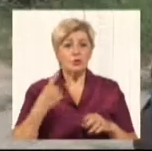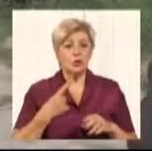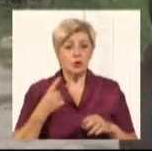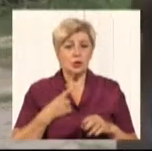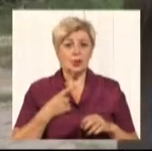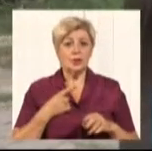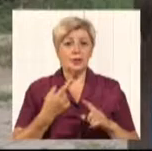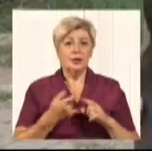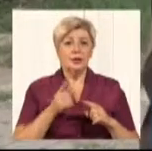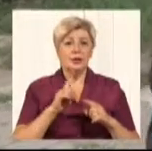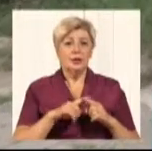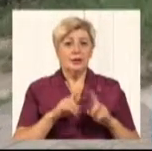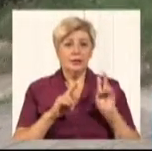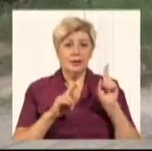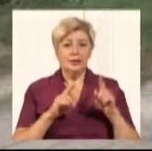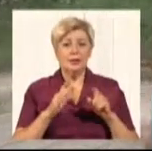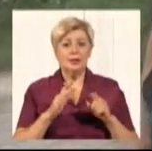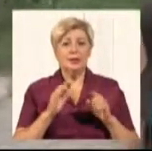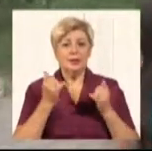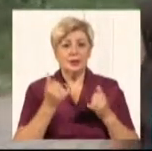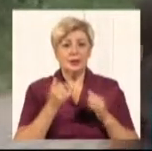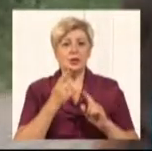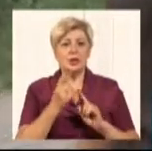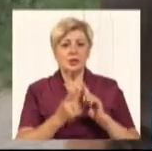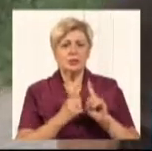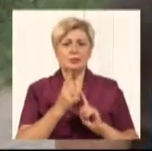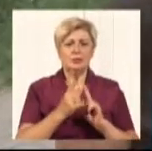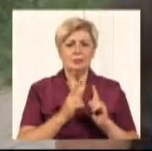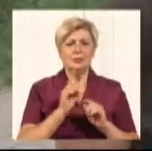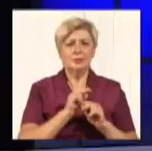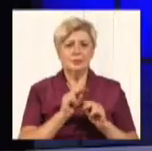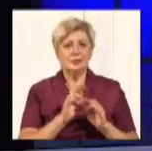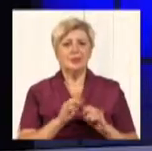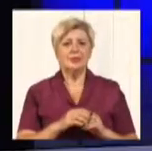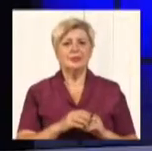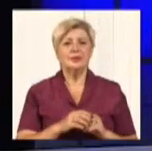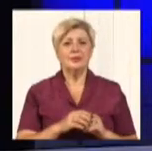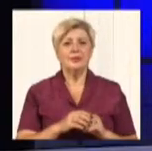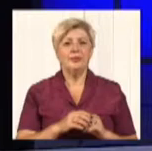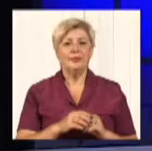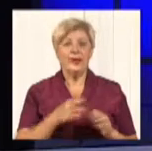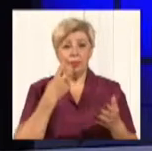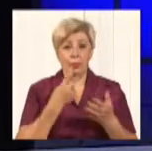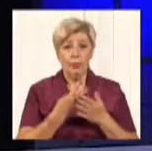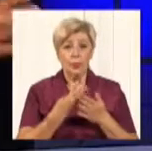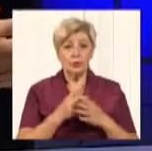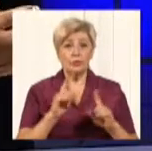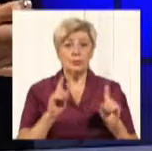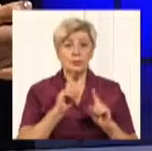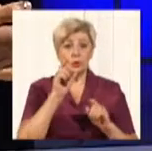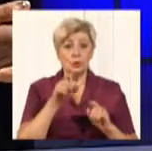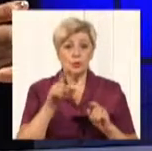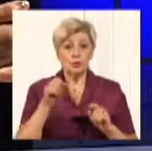це на станцію, це так, це саме. А зараз вони перестраюваються, це так. Ну, і бачимо так, що навіть люди